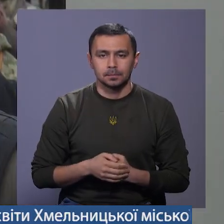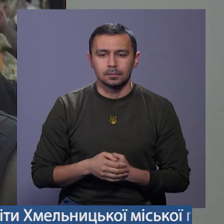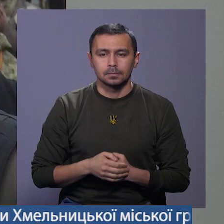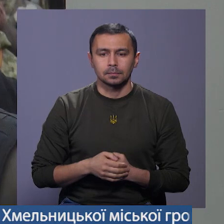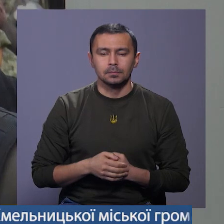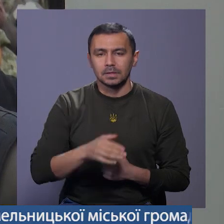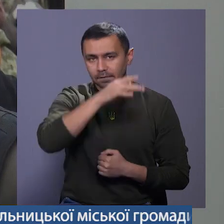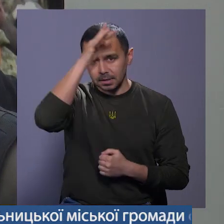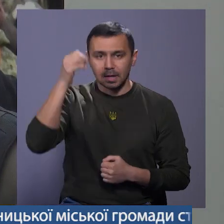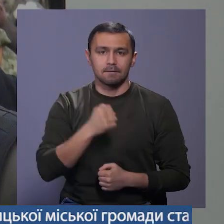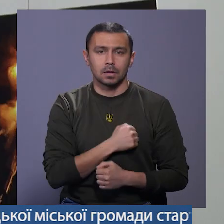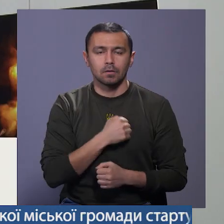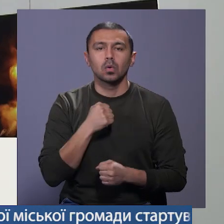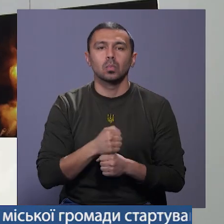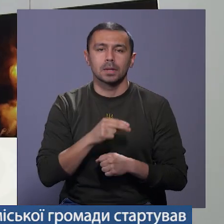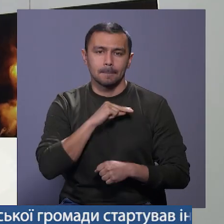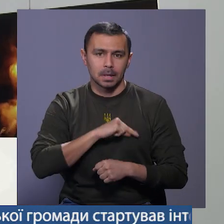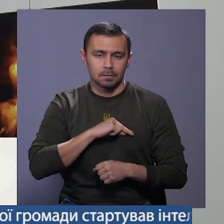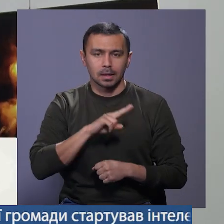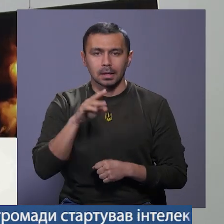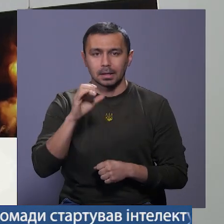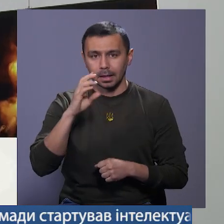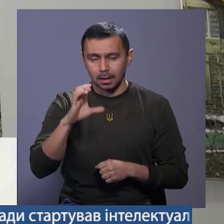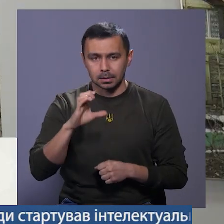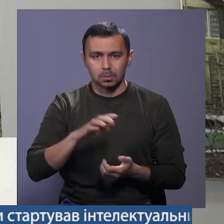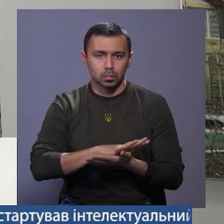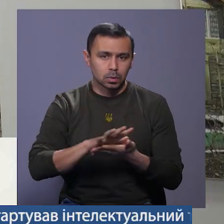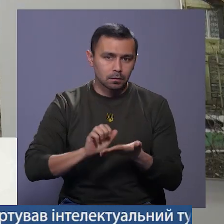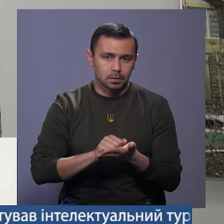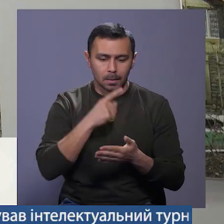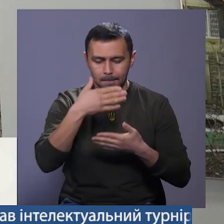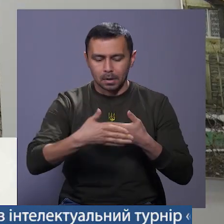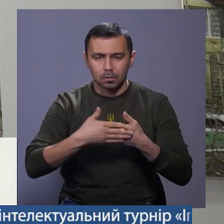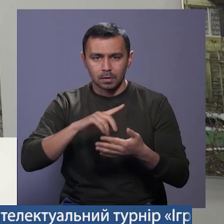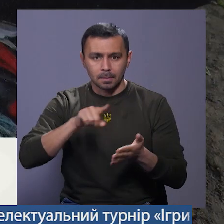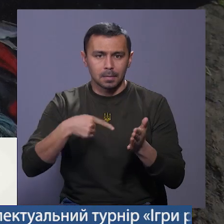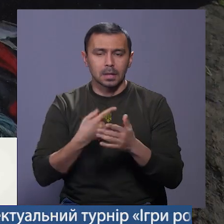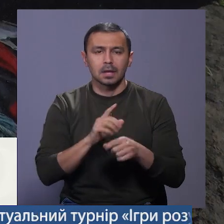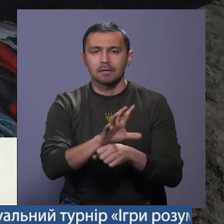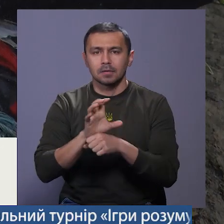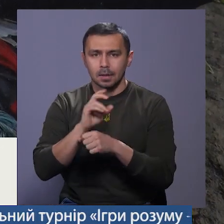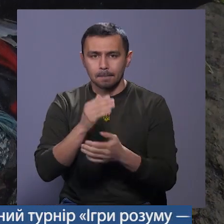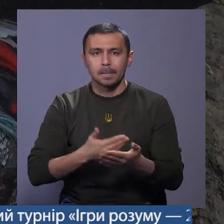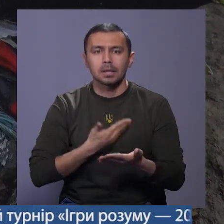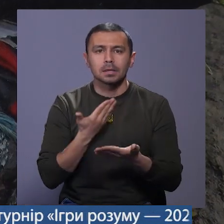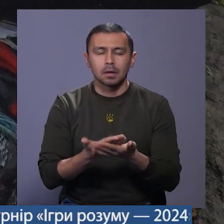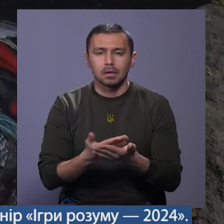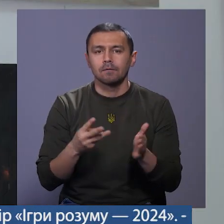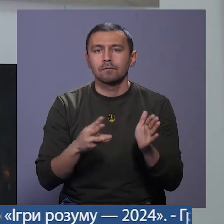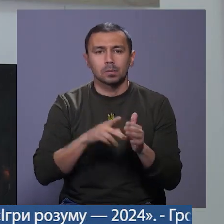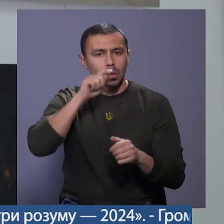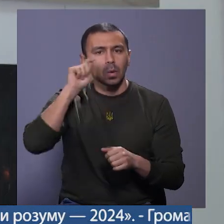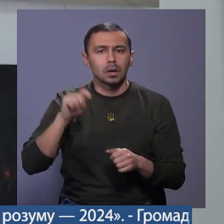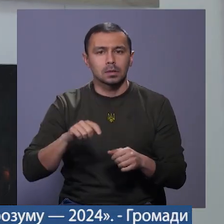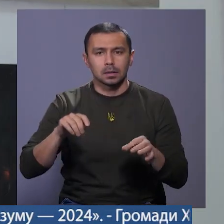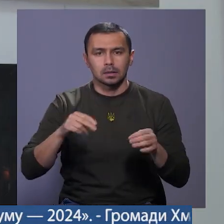Весілля військових, робота працівників ДСНС та понівичені прифронтові міста. Ці світлини представили восьмеро українських